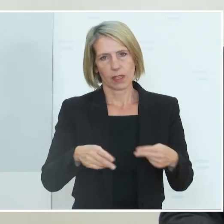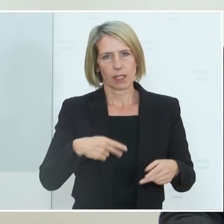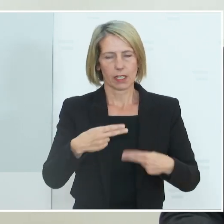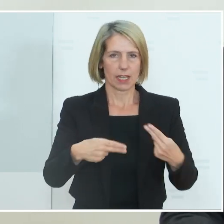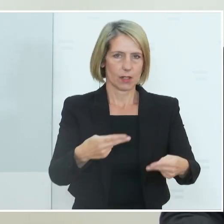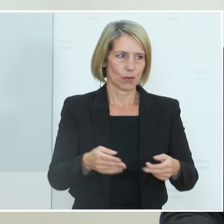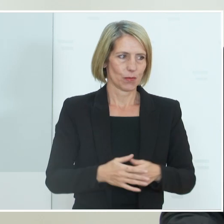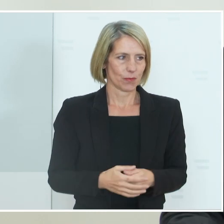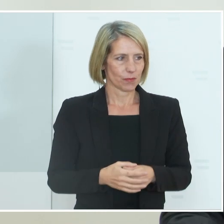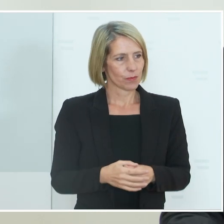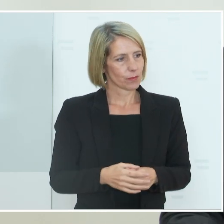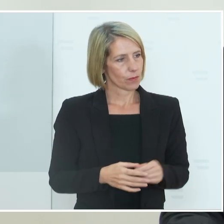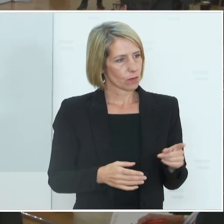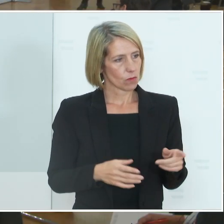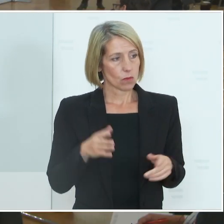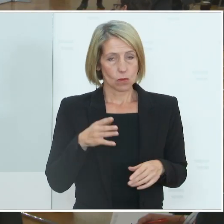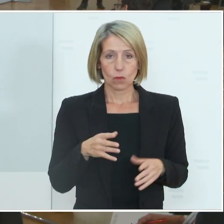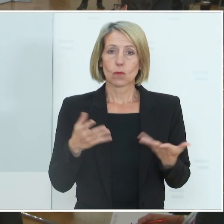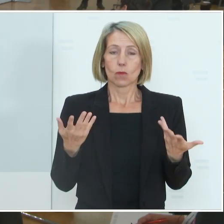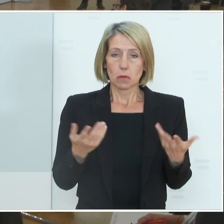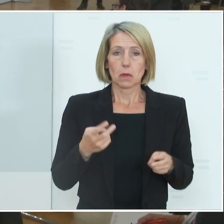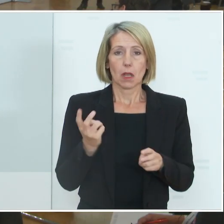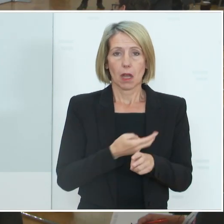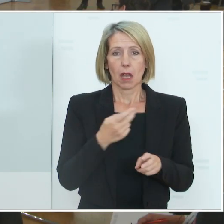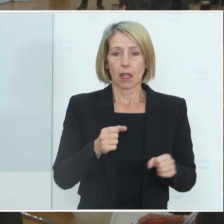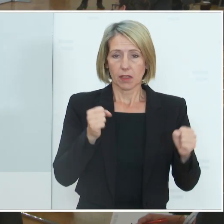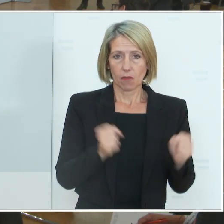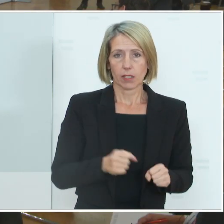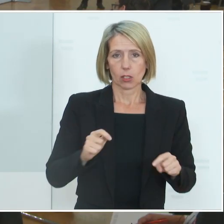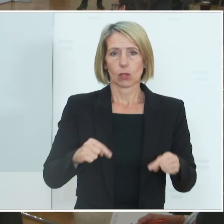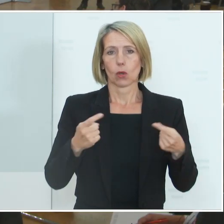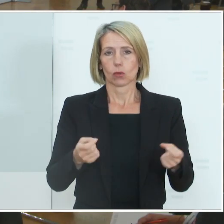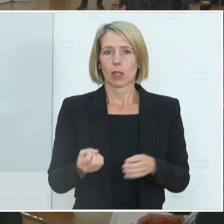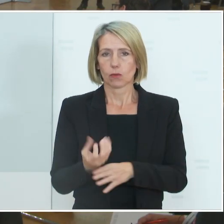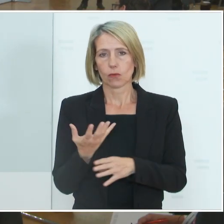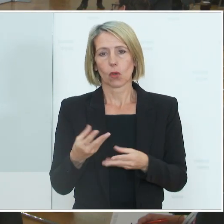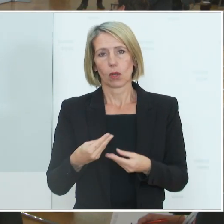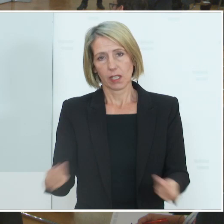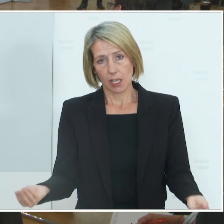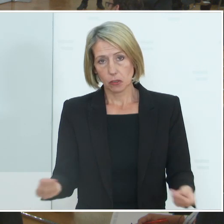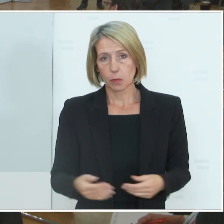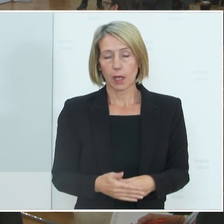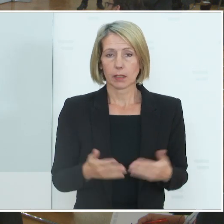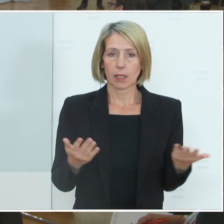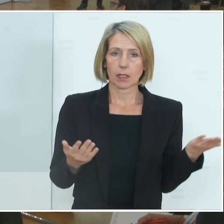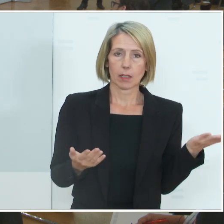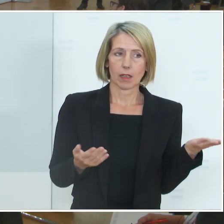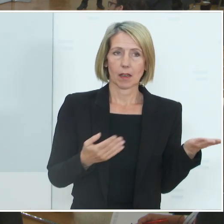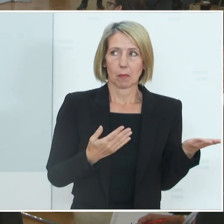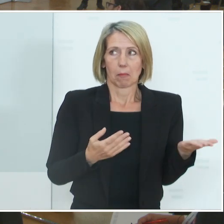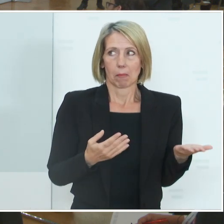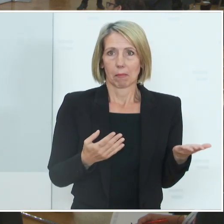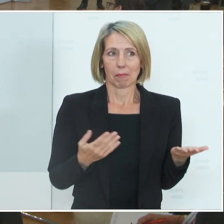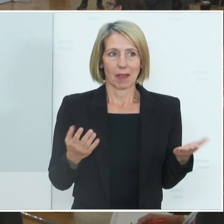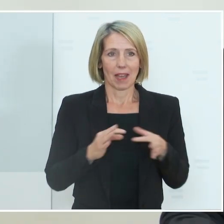wird auf uns alle